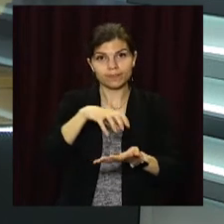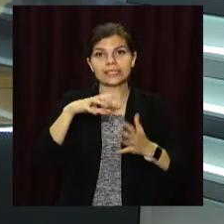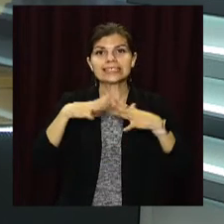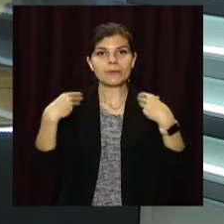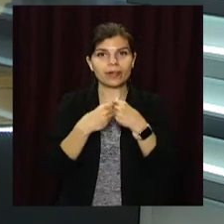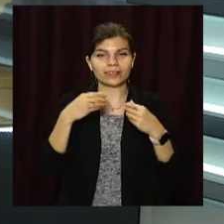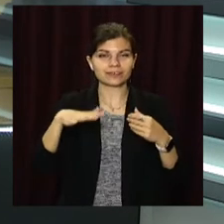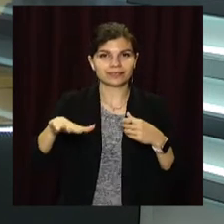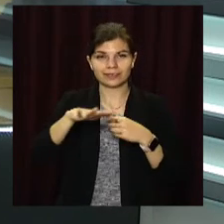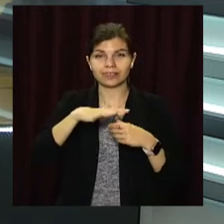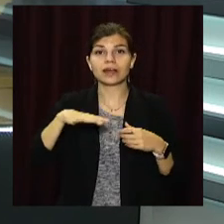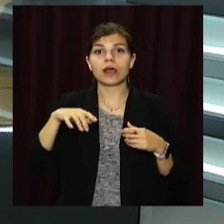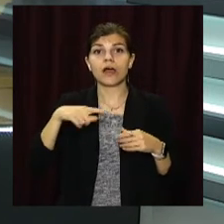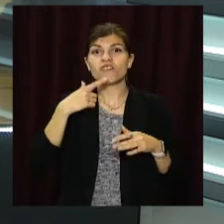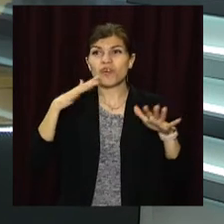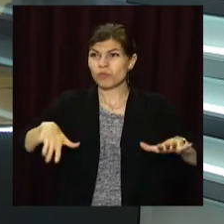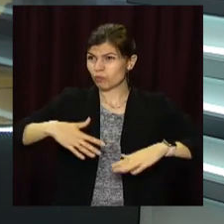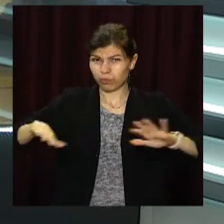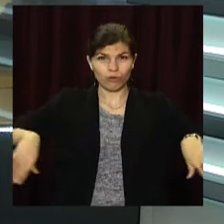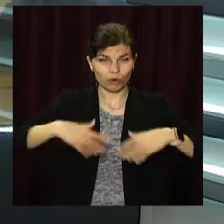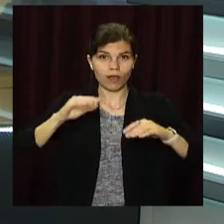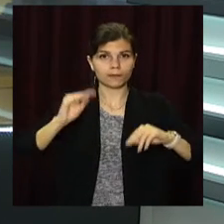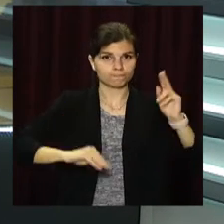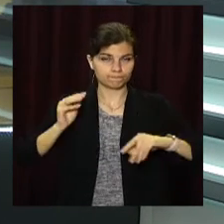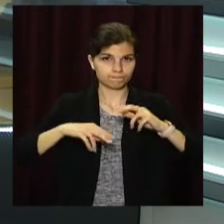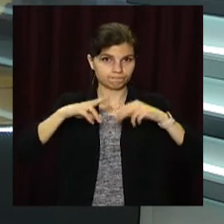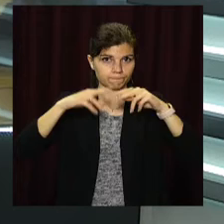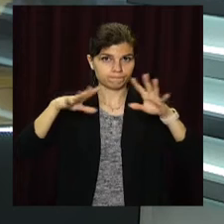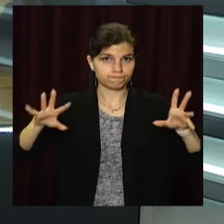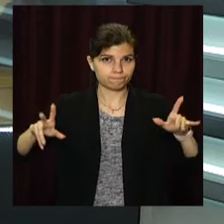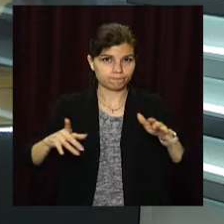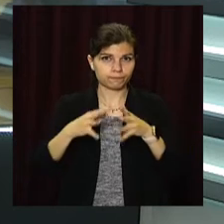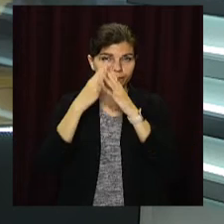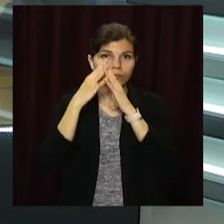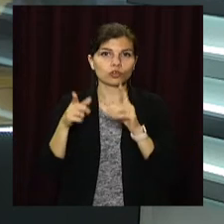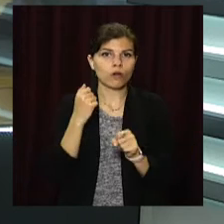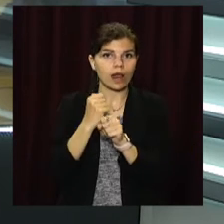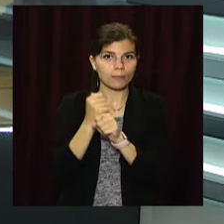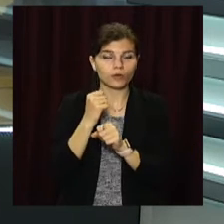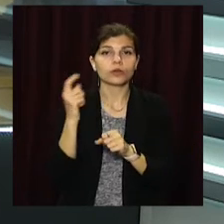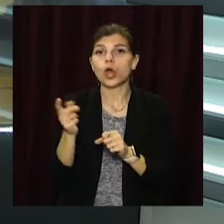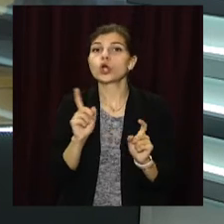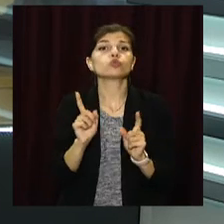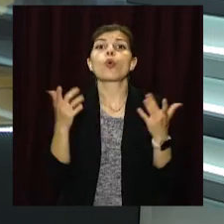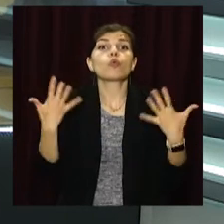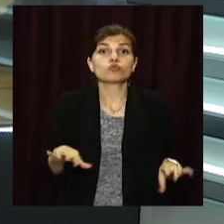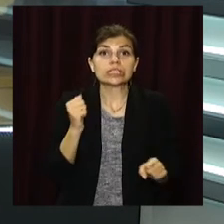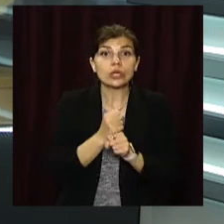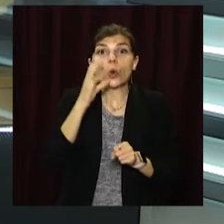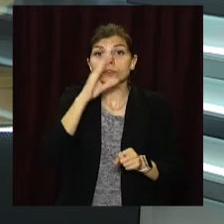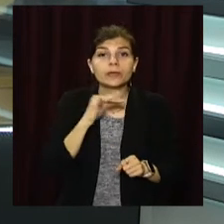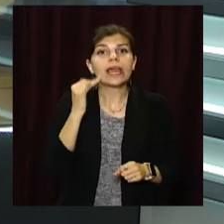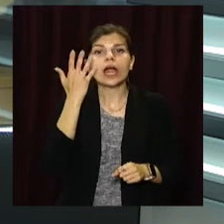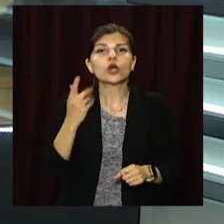Будівлю звели на місці пустиря. Нині підрядники проводять там оздоблювані роботи. Що саме вже зробили та коли